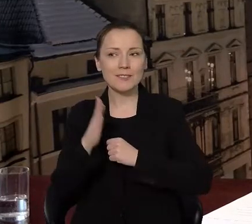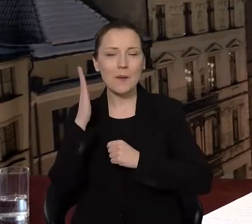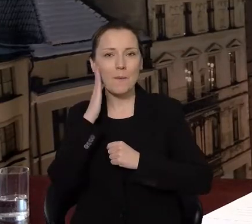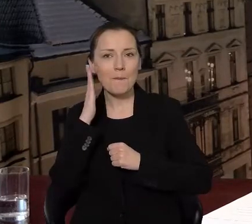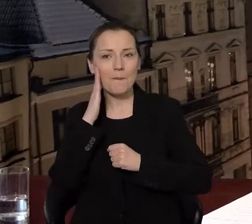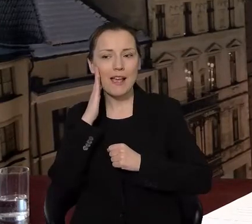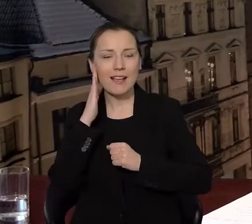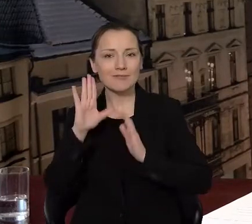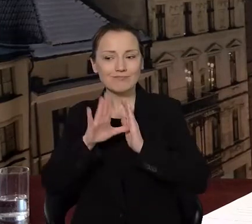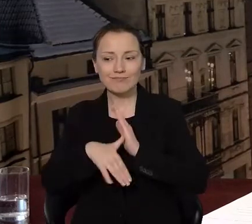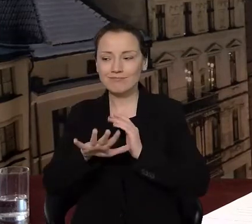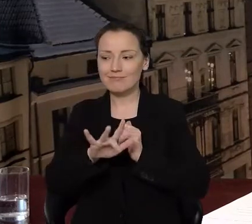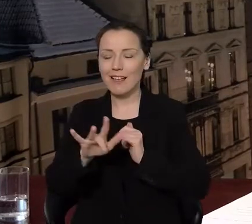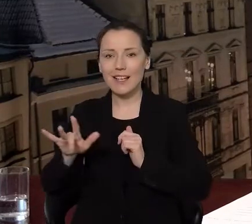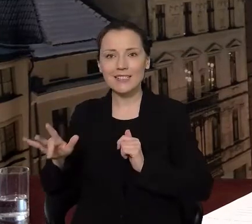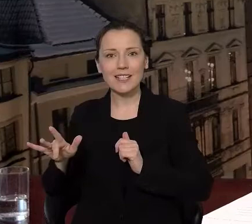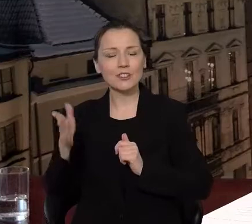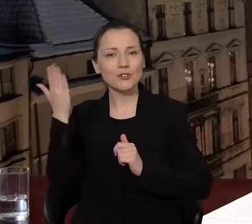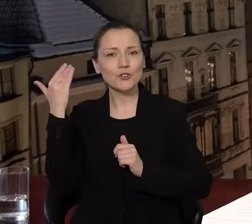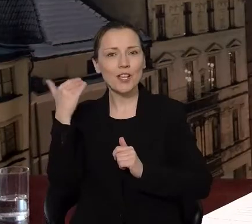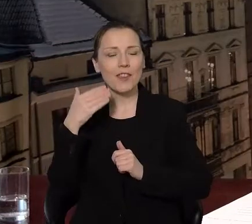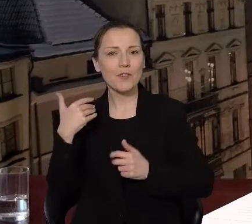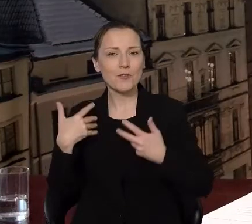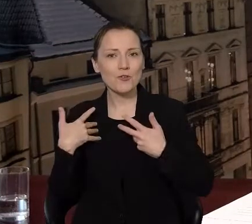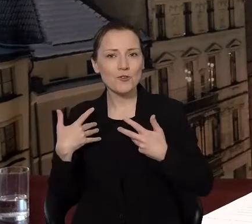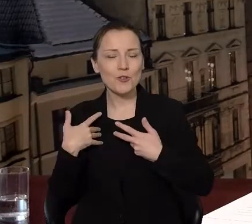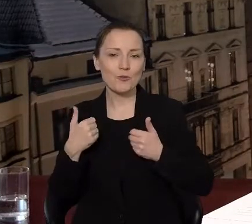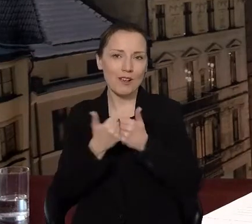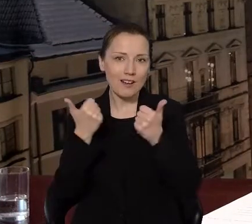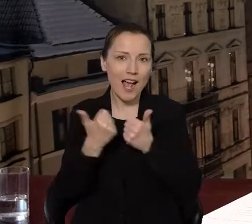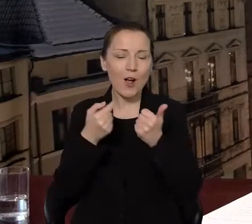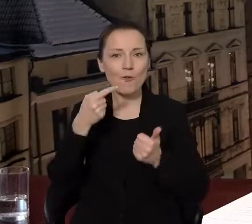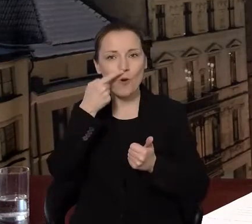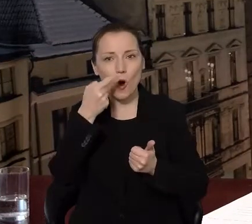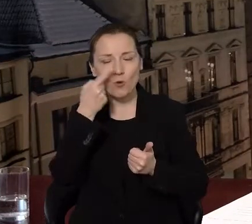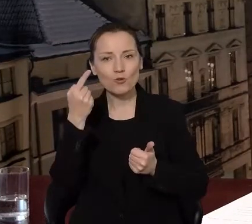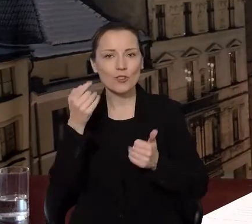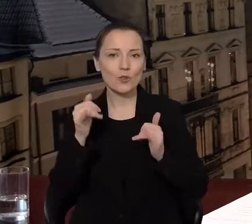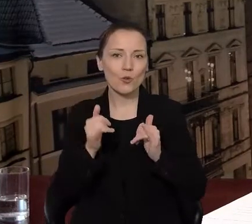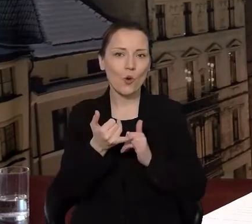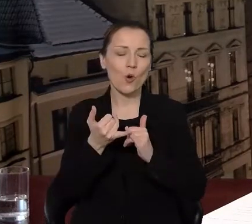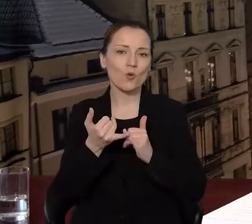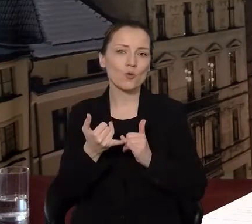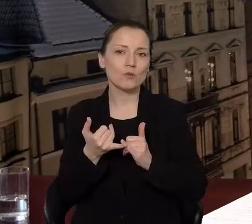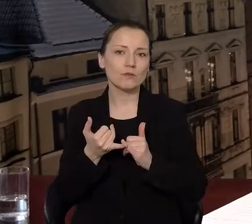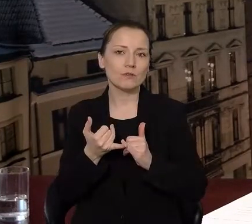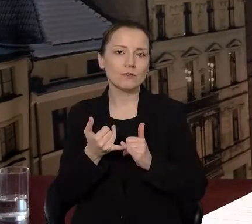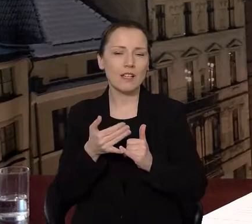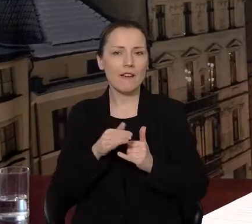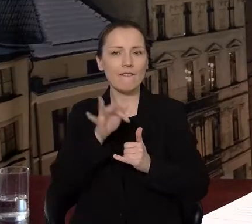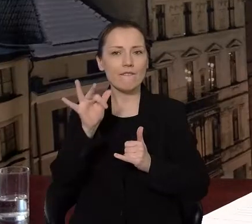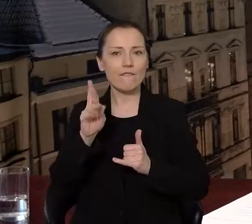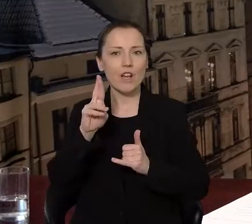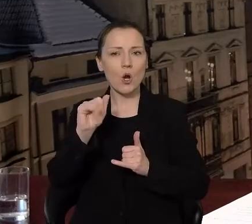Mikołaj Kopernik przebywał. Przypomnę Kraków, Olsztyn, Toruń. Frombork nie ma